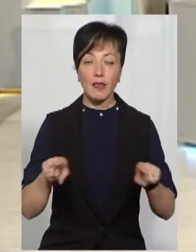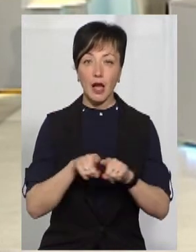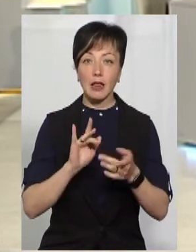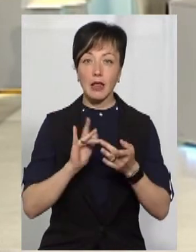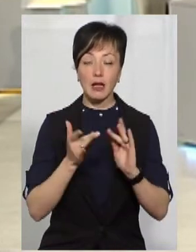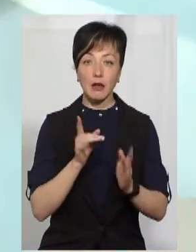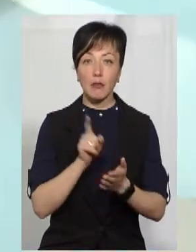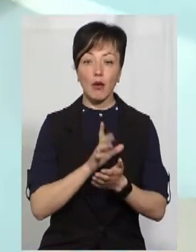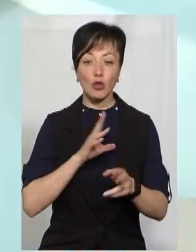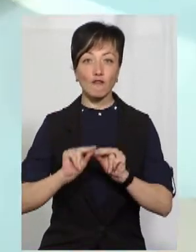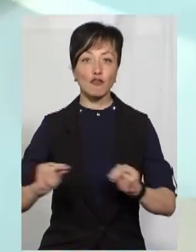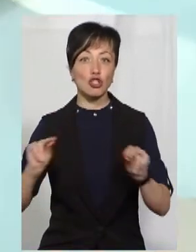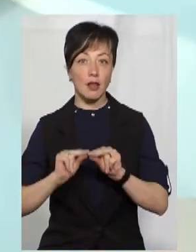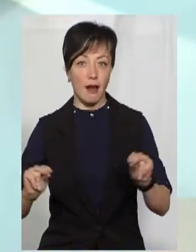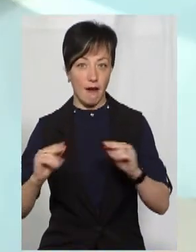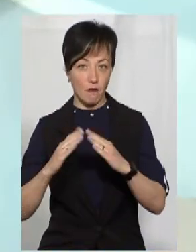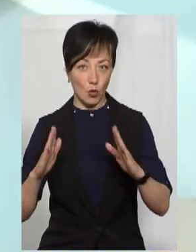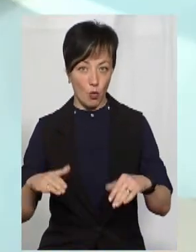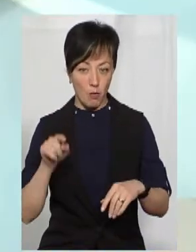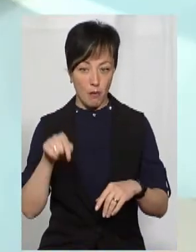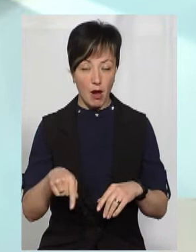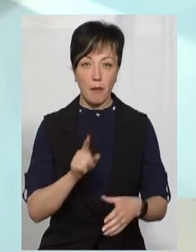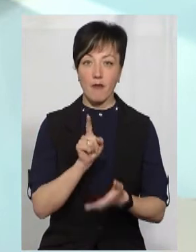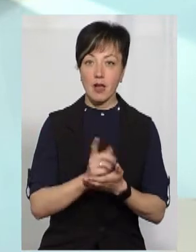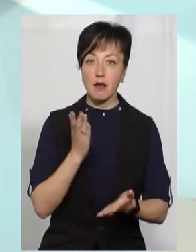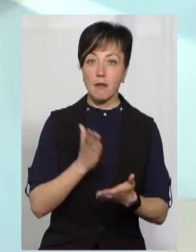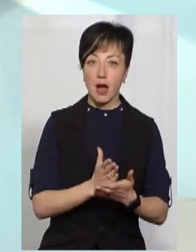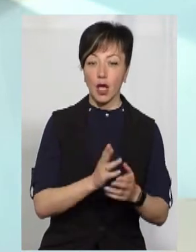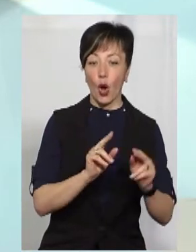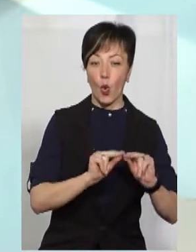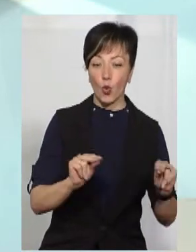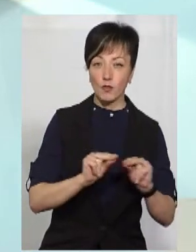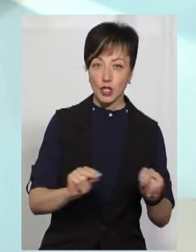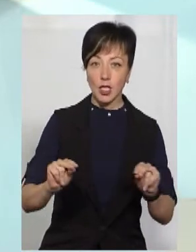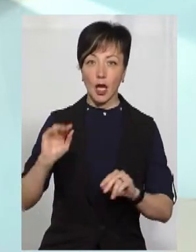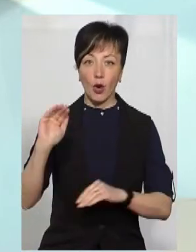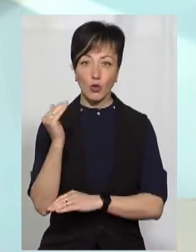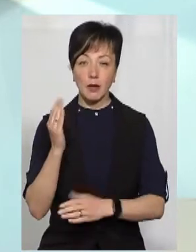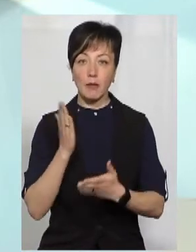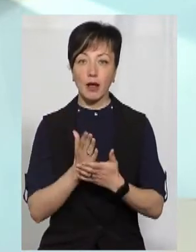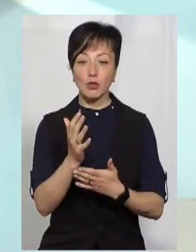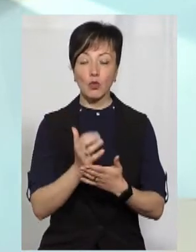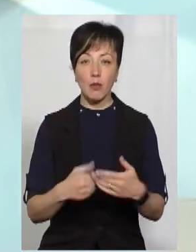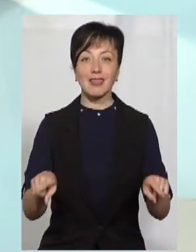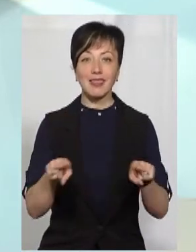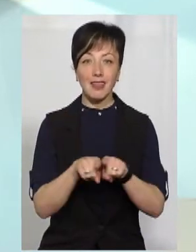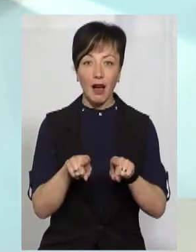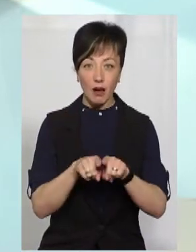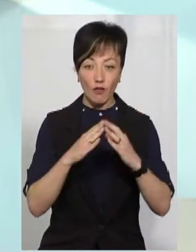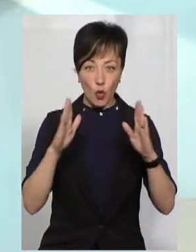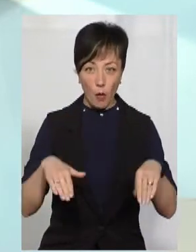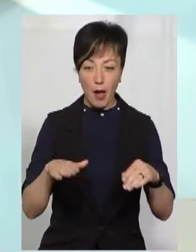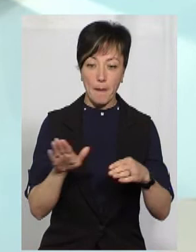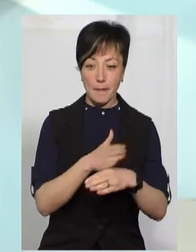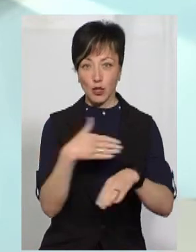безпосередньо бути у вчителя вдома. Крім того, вони повинні мати і учень, і вчитель мати вдома такі ресурси, які дозволяють їм